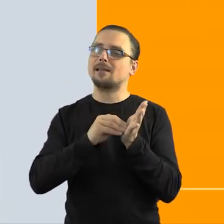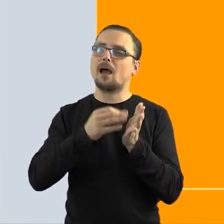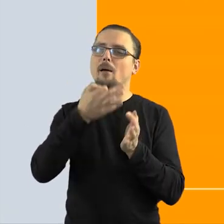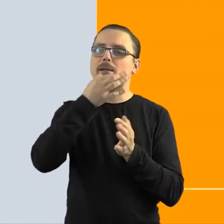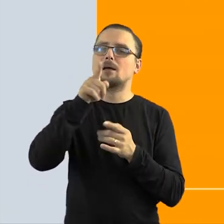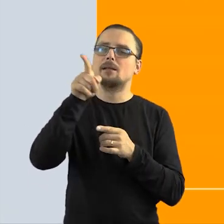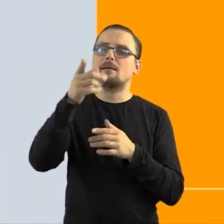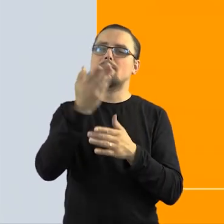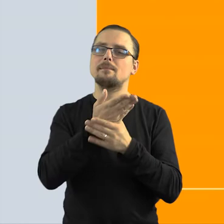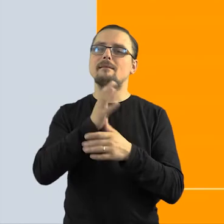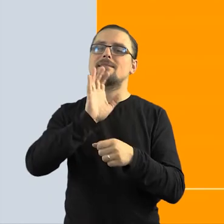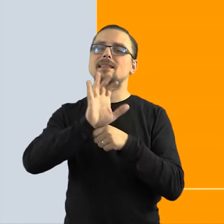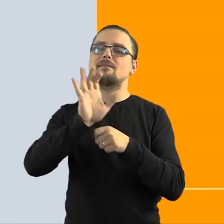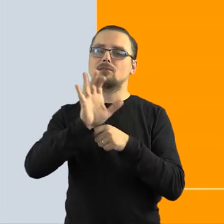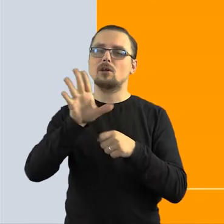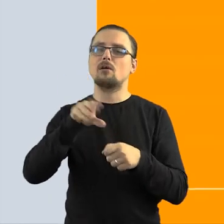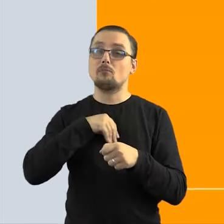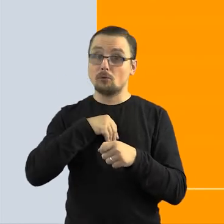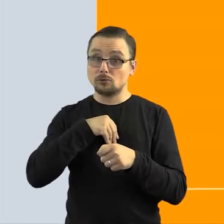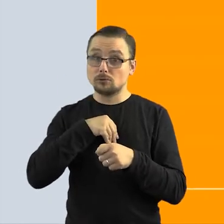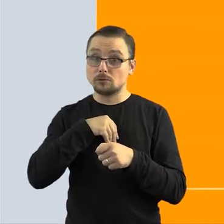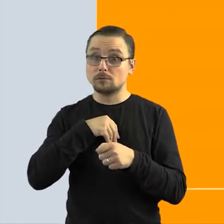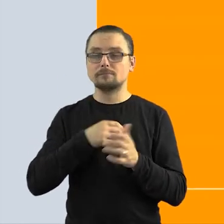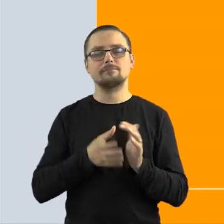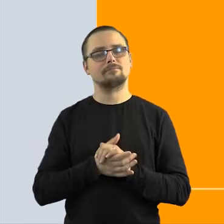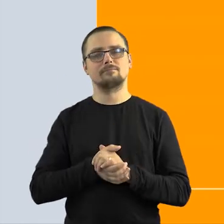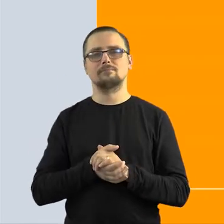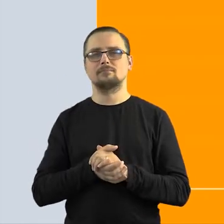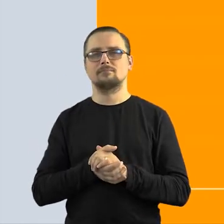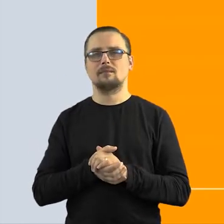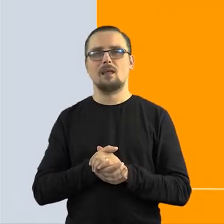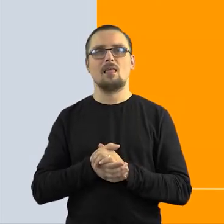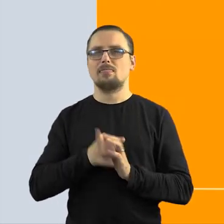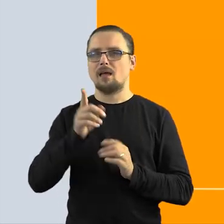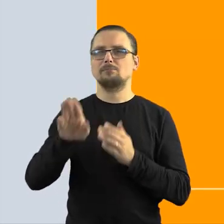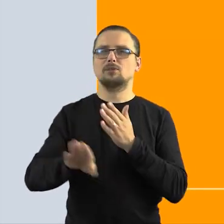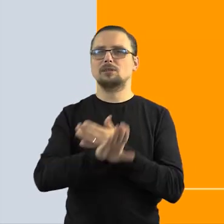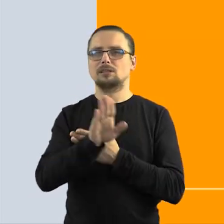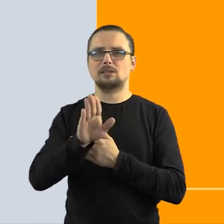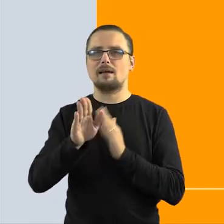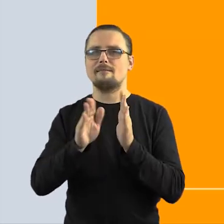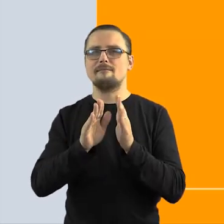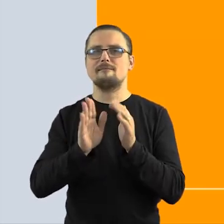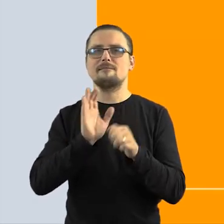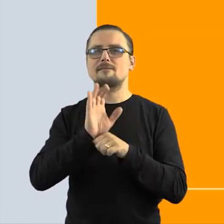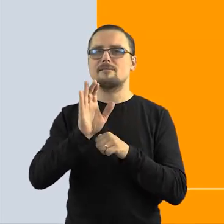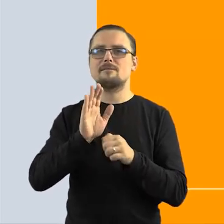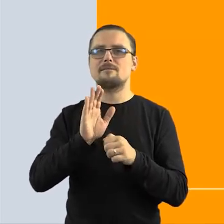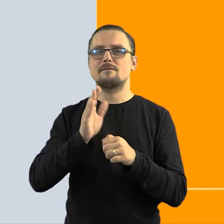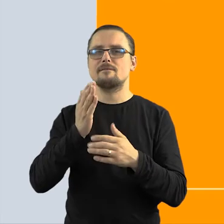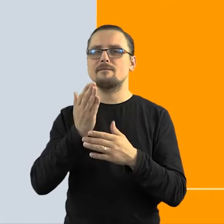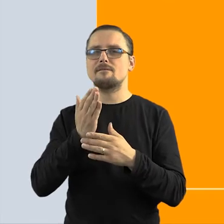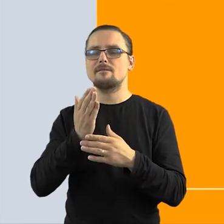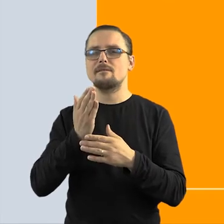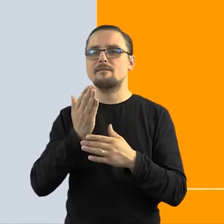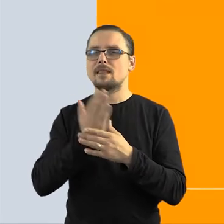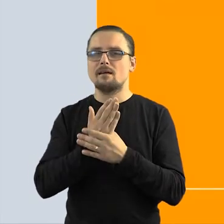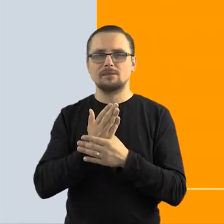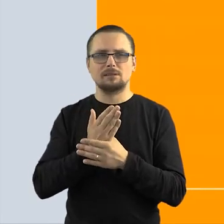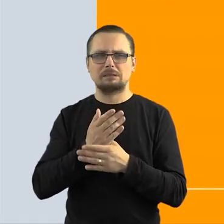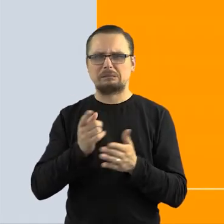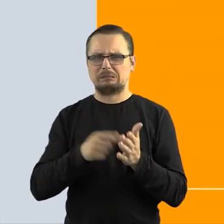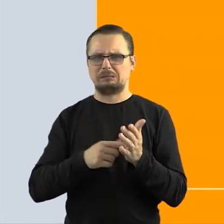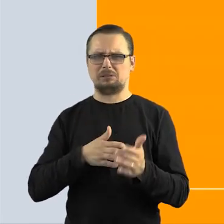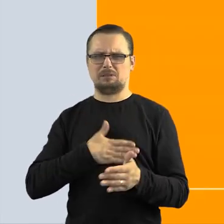mają nic przeciwko tego typu wykorzystaniu. Ale często też muszę powiedzieć, że wydawnictwa są bardzo zdziwione, że tego typu prośba do nich